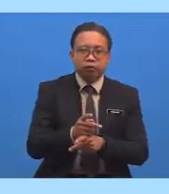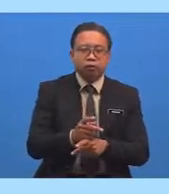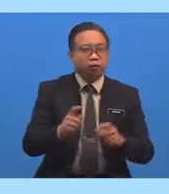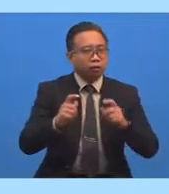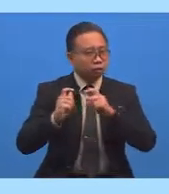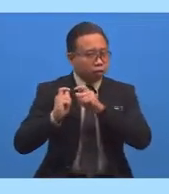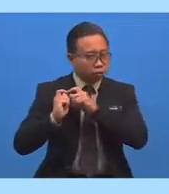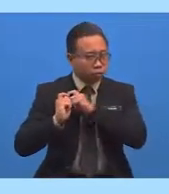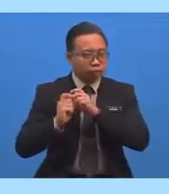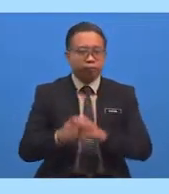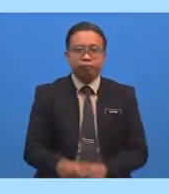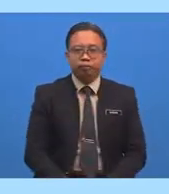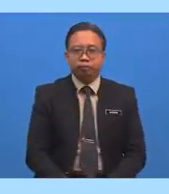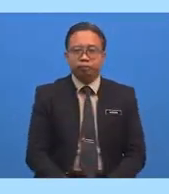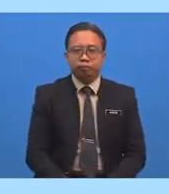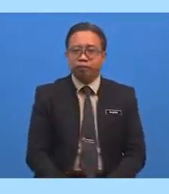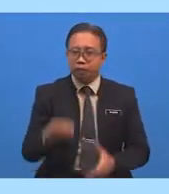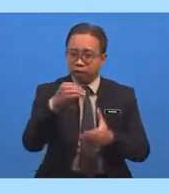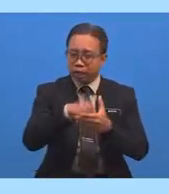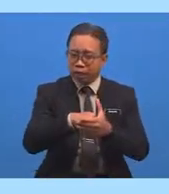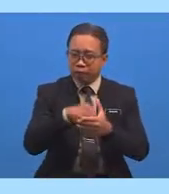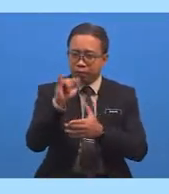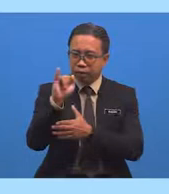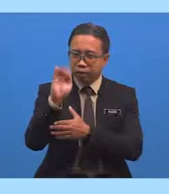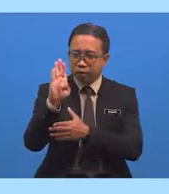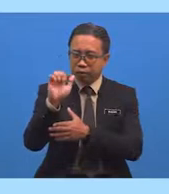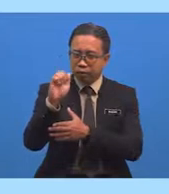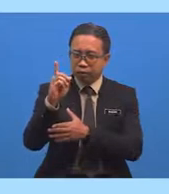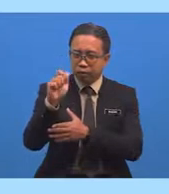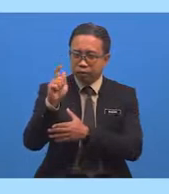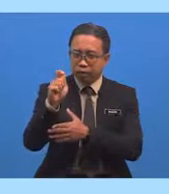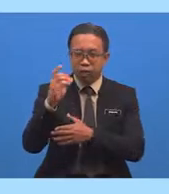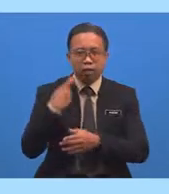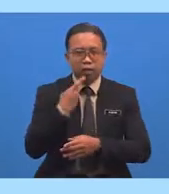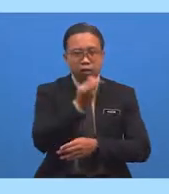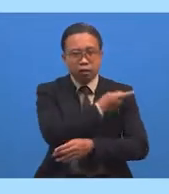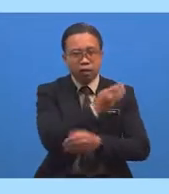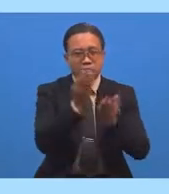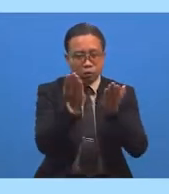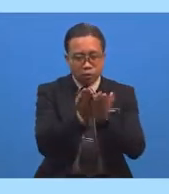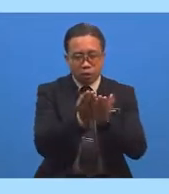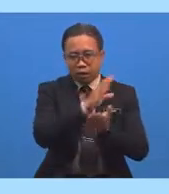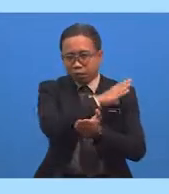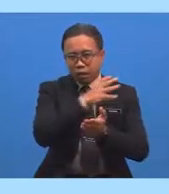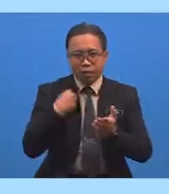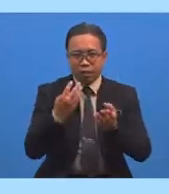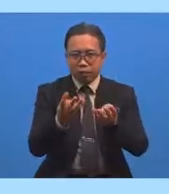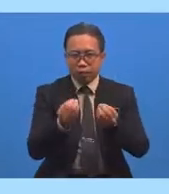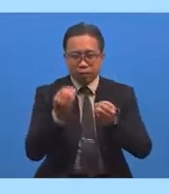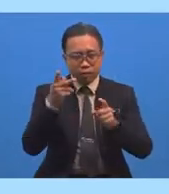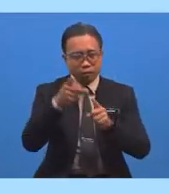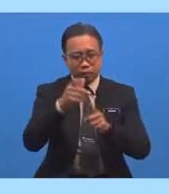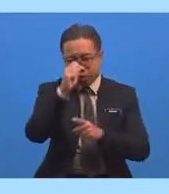Bertanggungjawab Dalam Ibadah Kita Berdoa Dan Meminta Kepada Allah